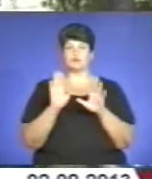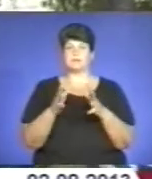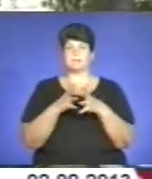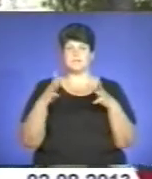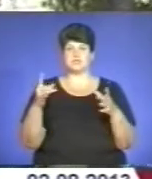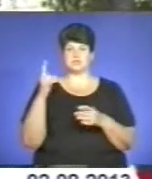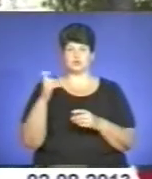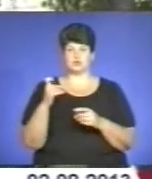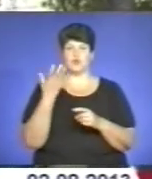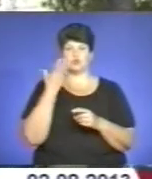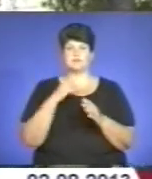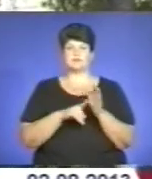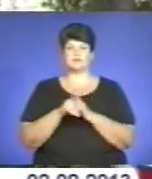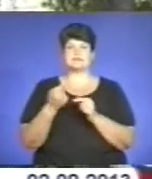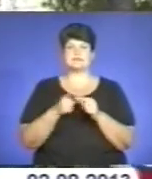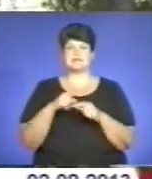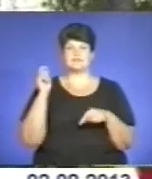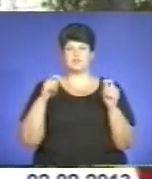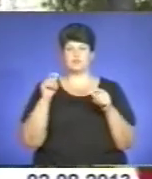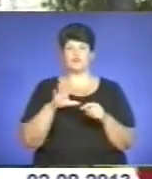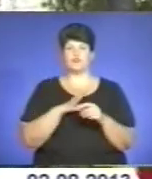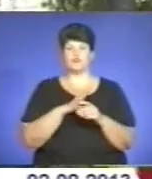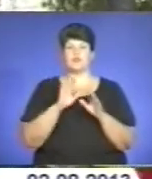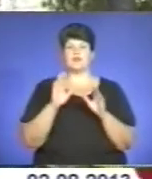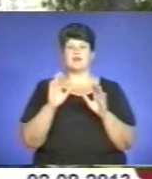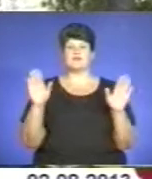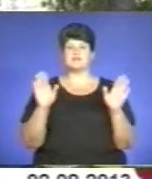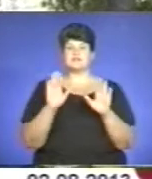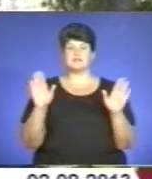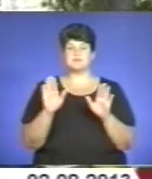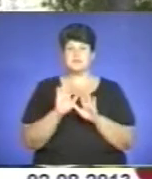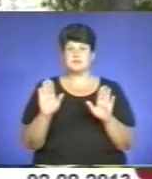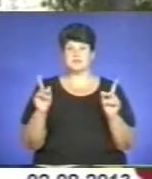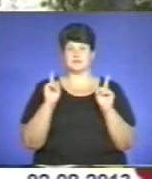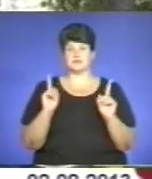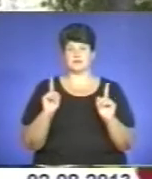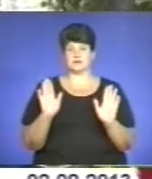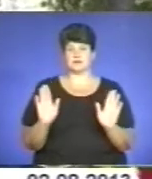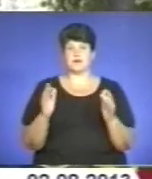ми започаткували цей наш фестиваль, то він був фестиваль пісні, а сьогодні фестиваль